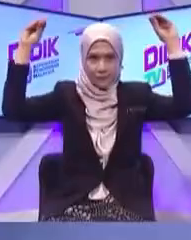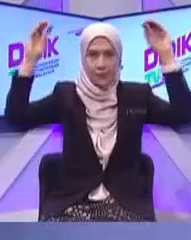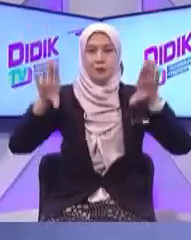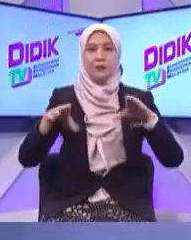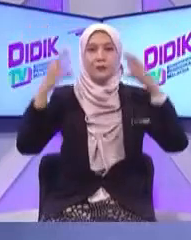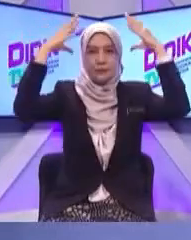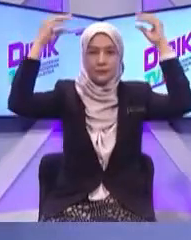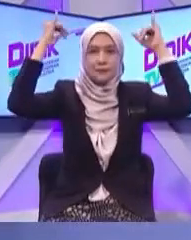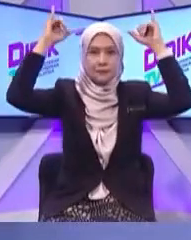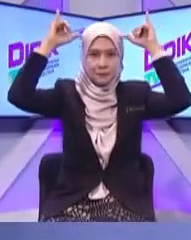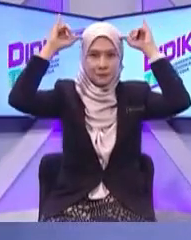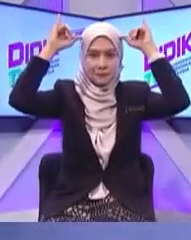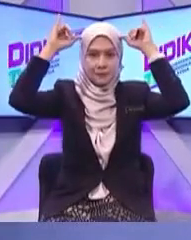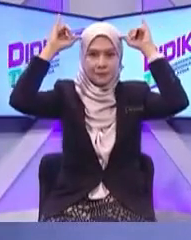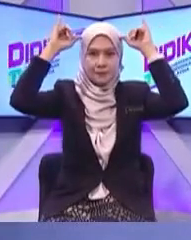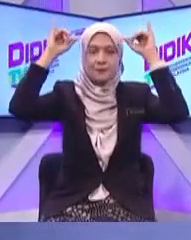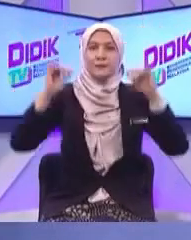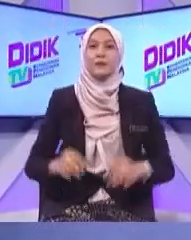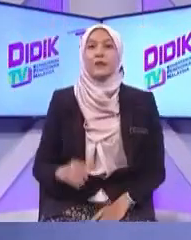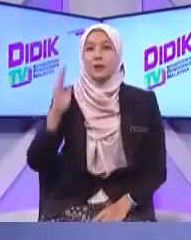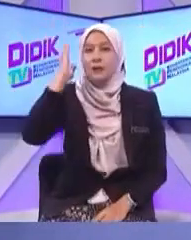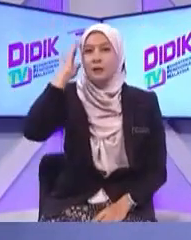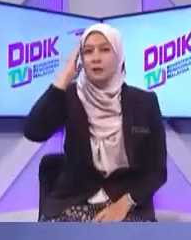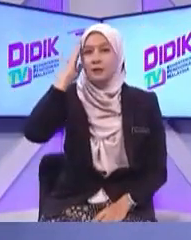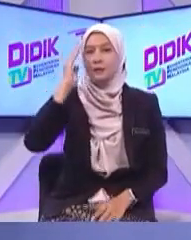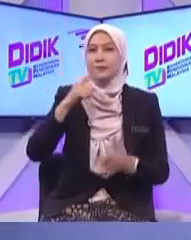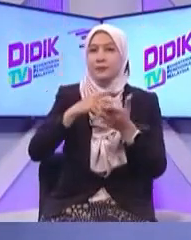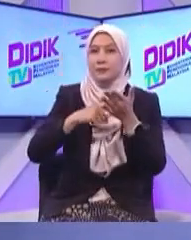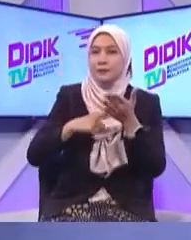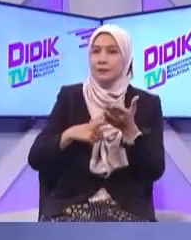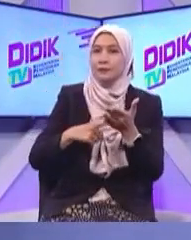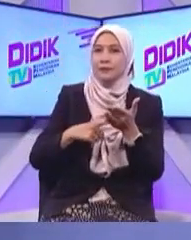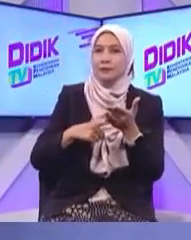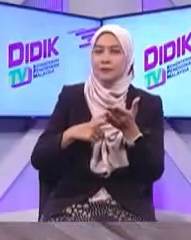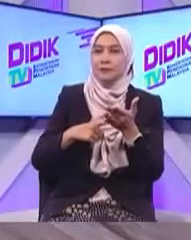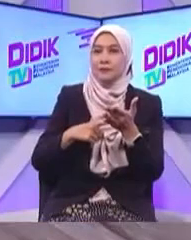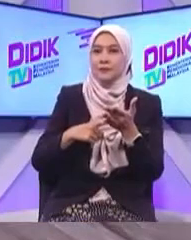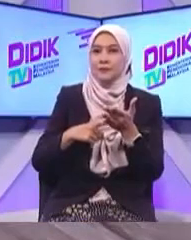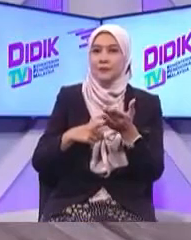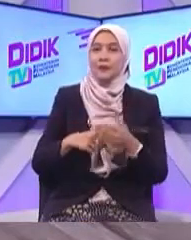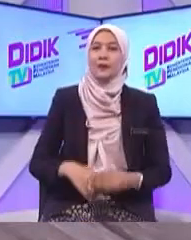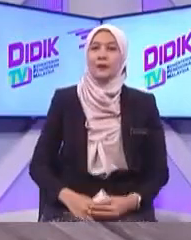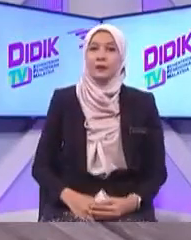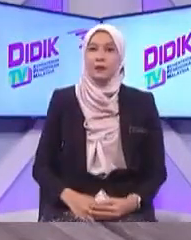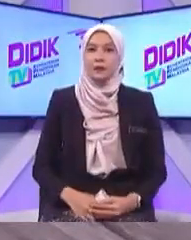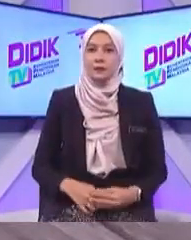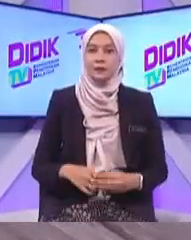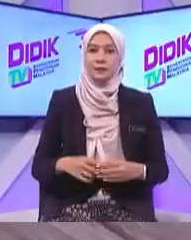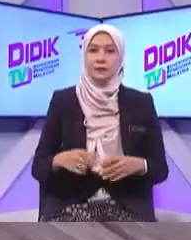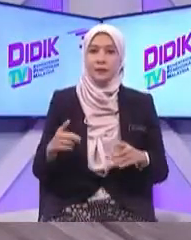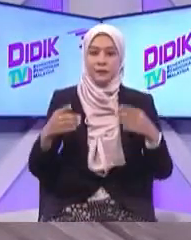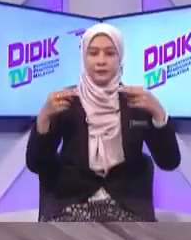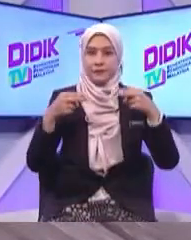Tanduk Kerbau Tanduk Kerbau Faham tahu dah apa macam mana Fungsi dia Tak pastilah Cikgu Fungsi dia adalah untuk Alat